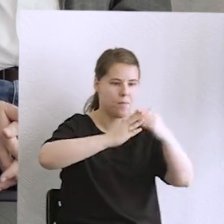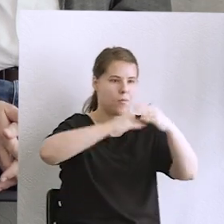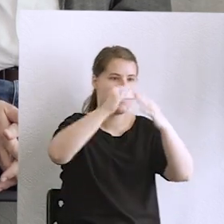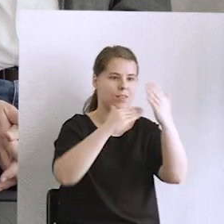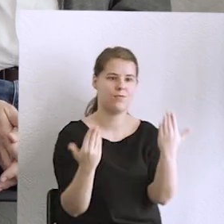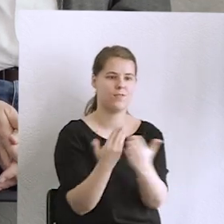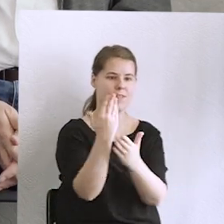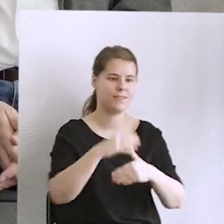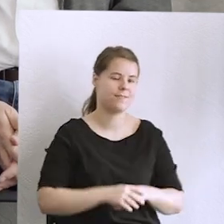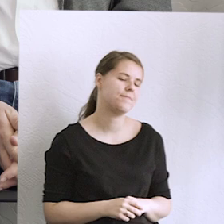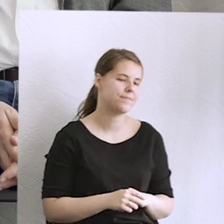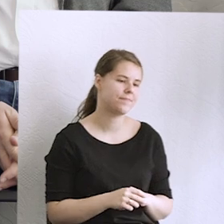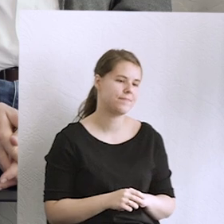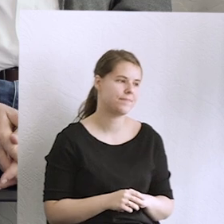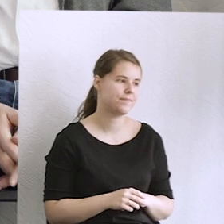istnieje.